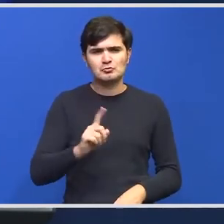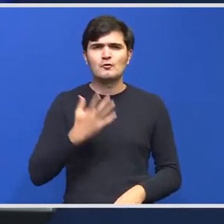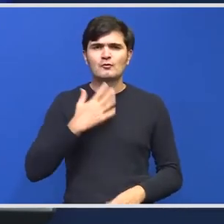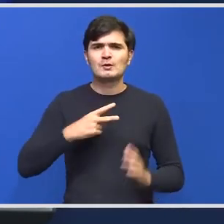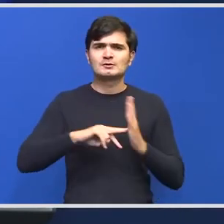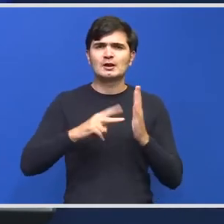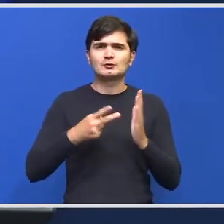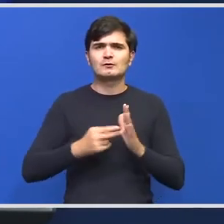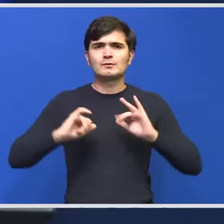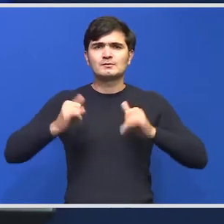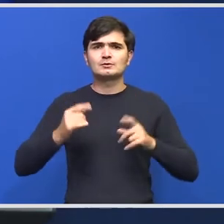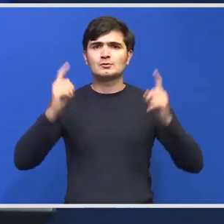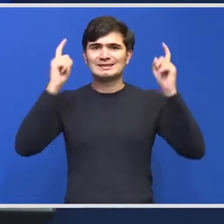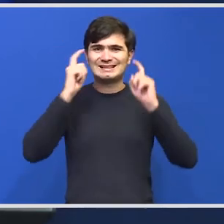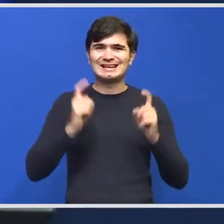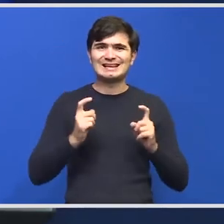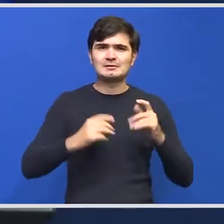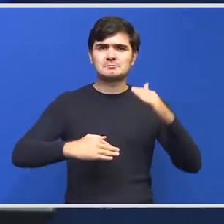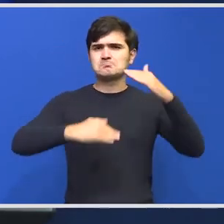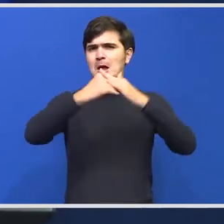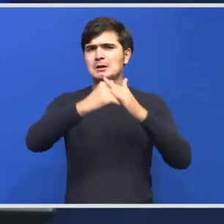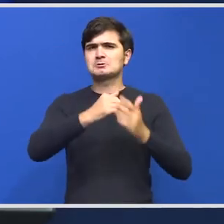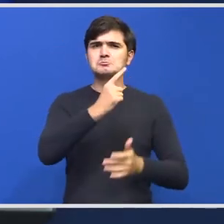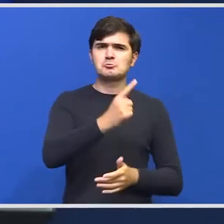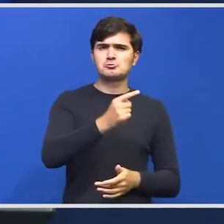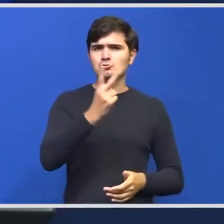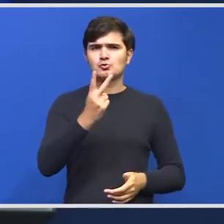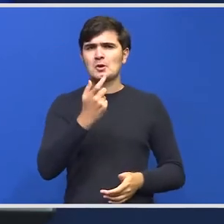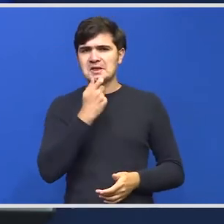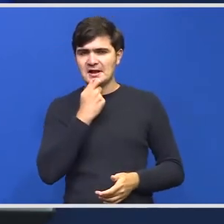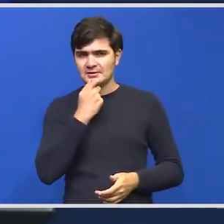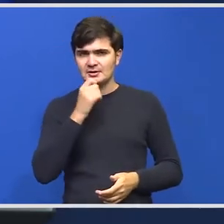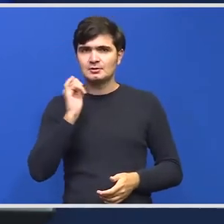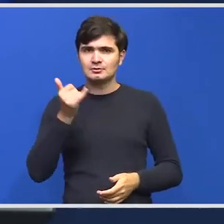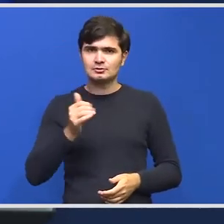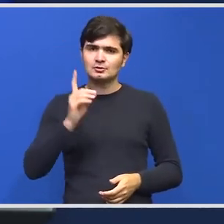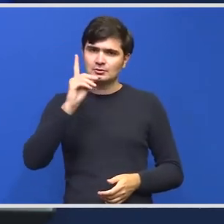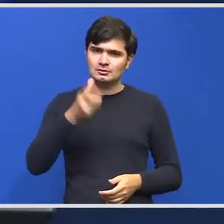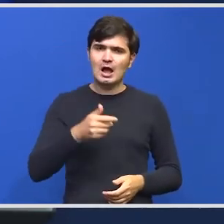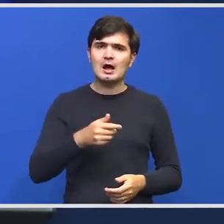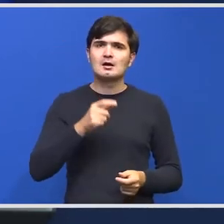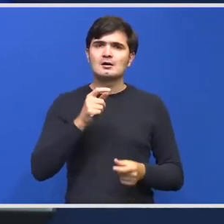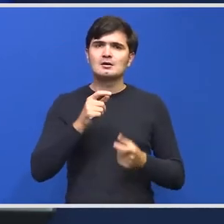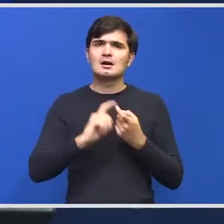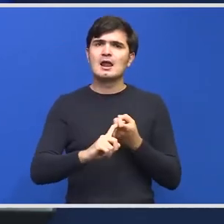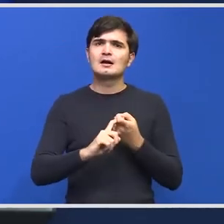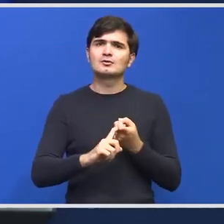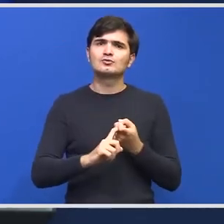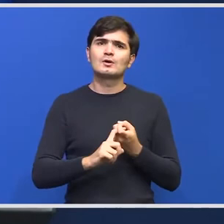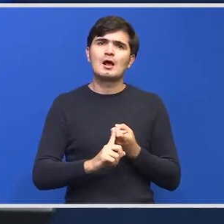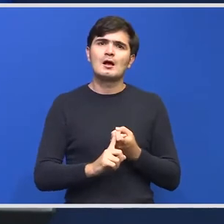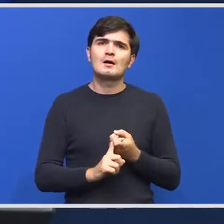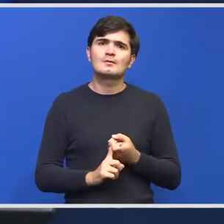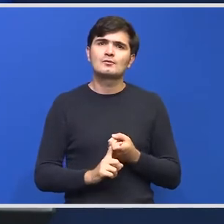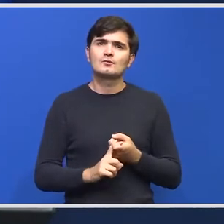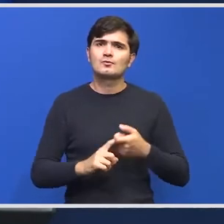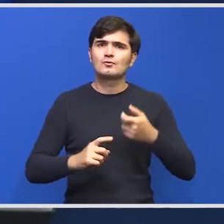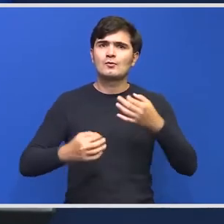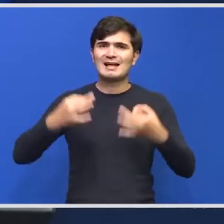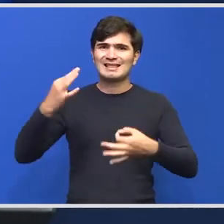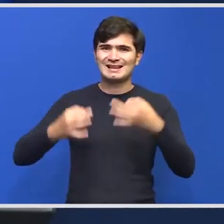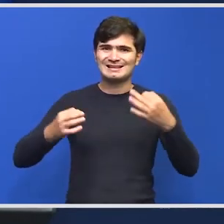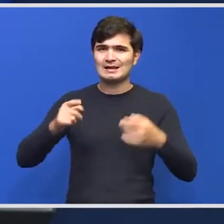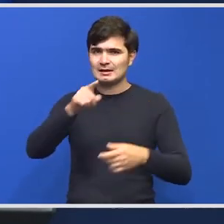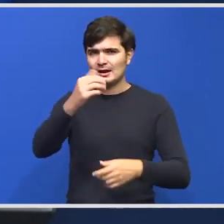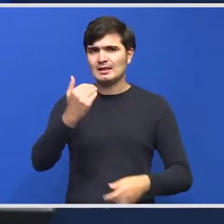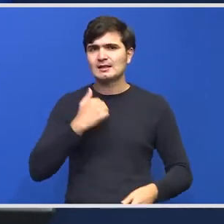de criză într-un maxim într-un an doi respectiv în ceea ce privește studiul de care